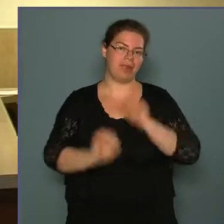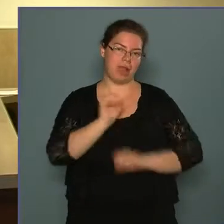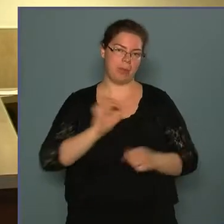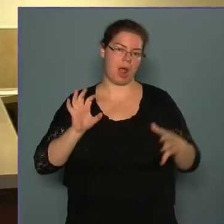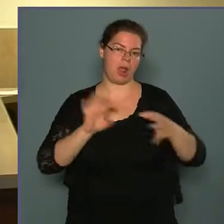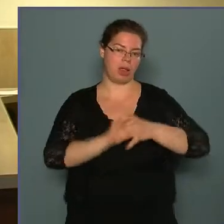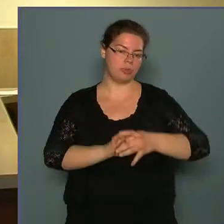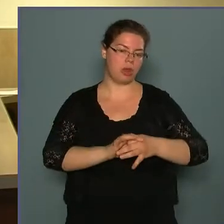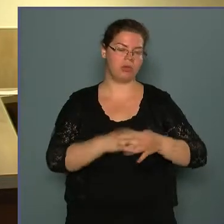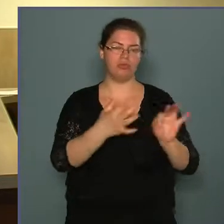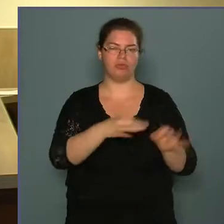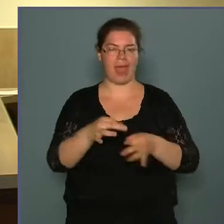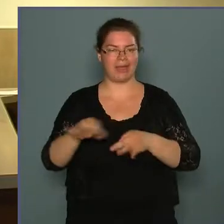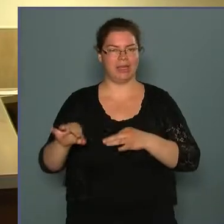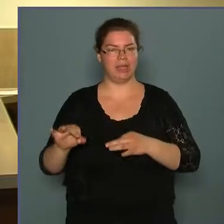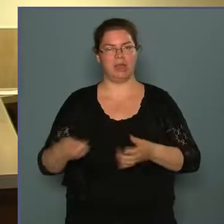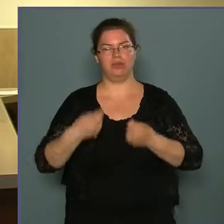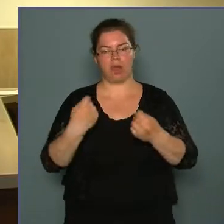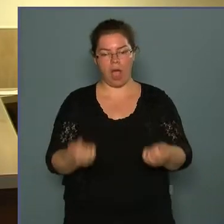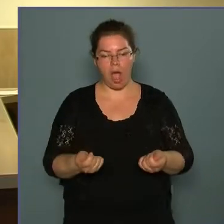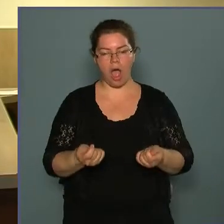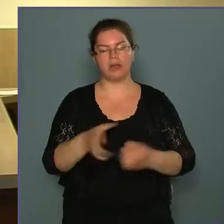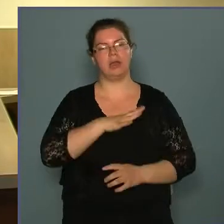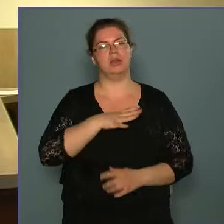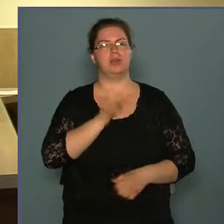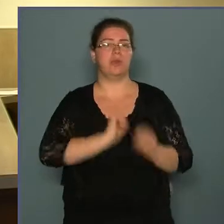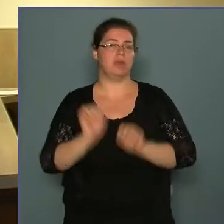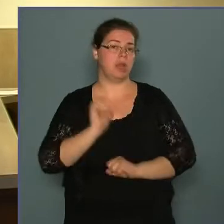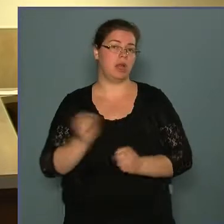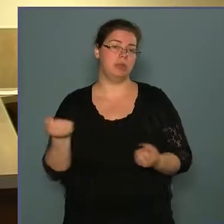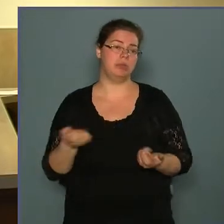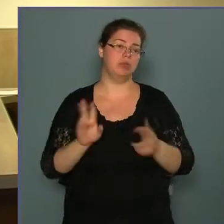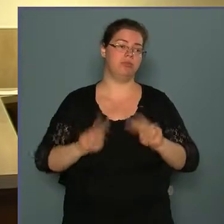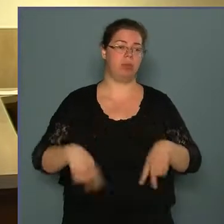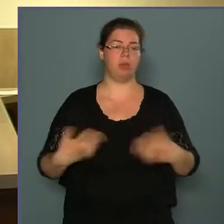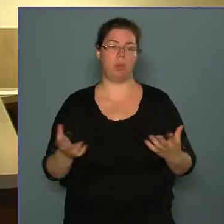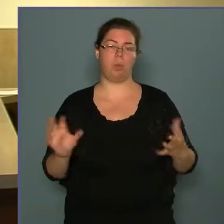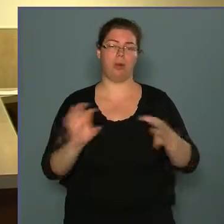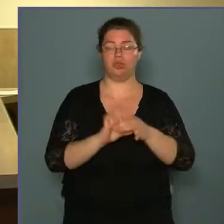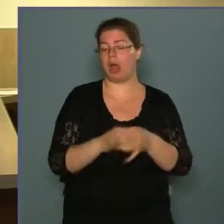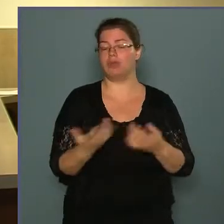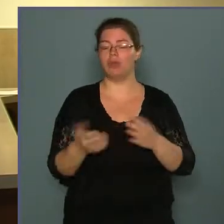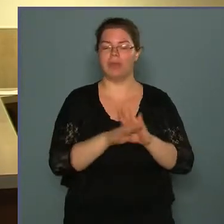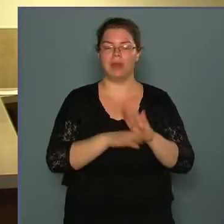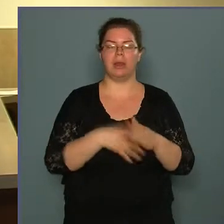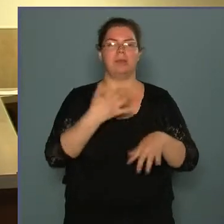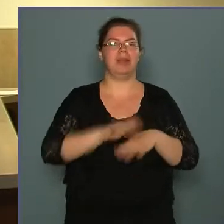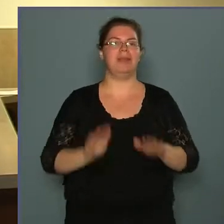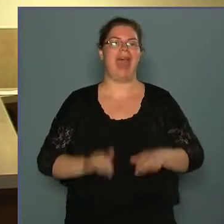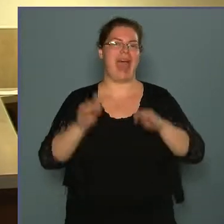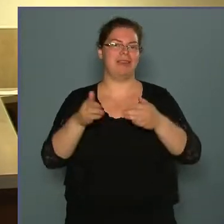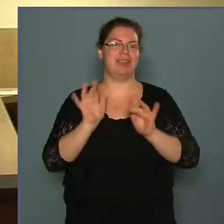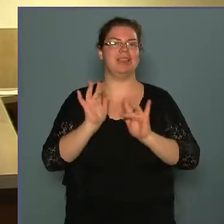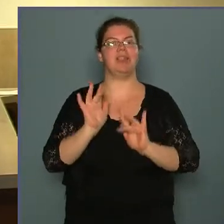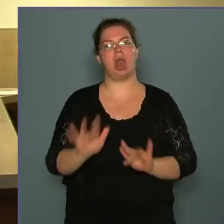felkészítést ad. Katasztrófavédelmmel való kapcsolatos feladatok, például árvízen lenni